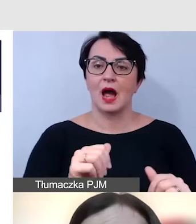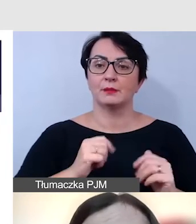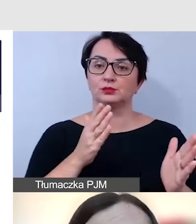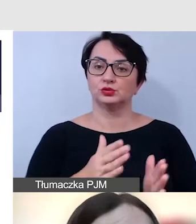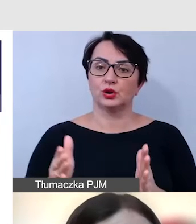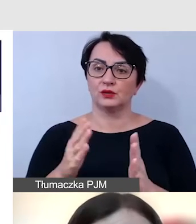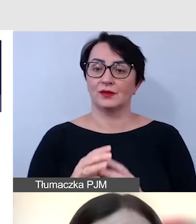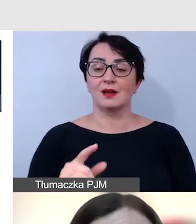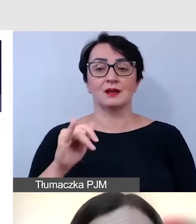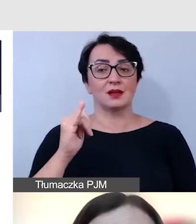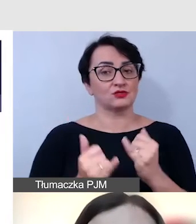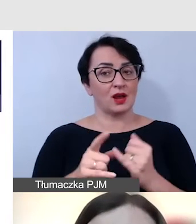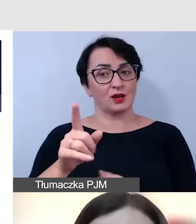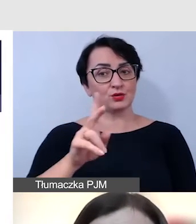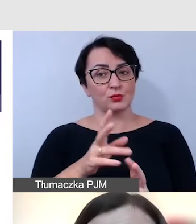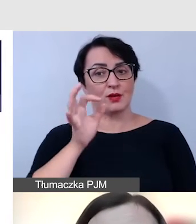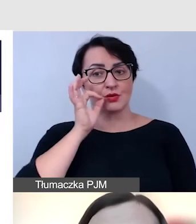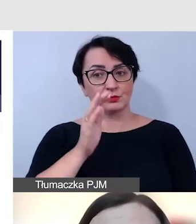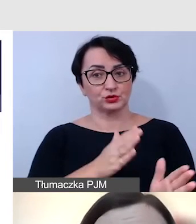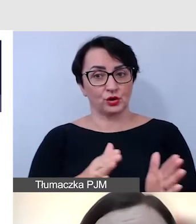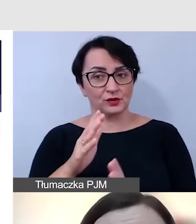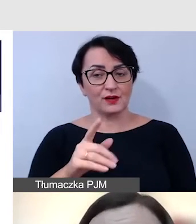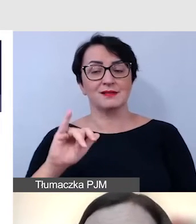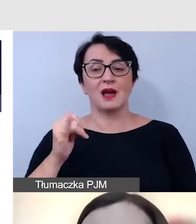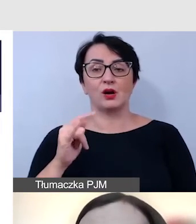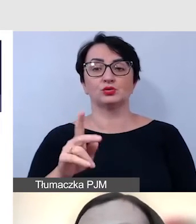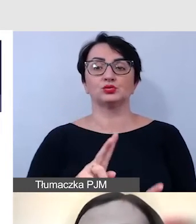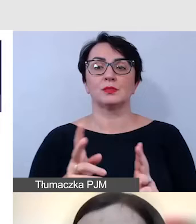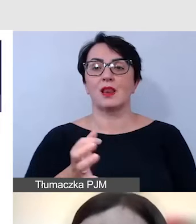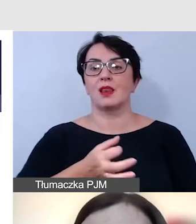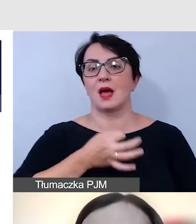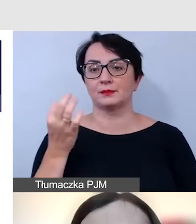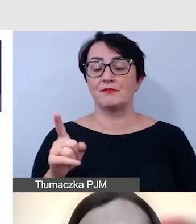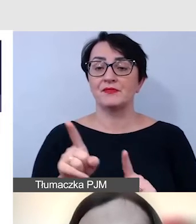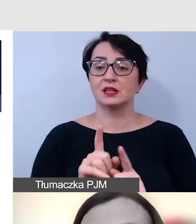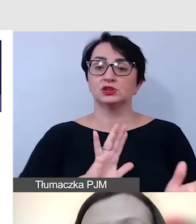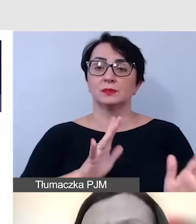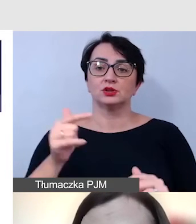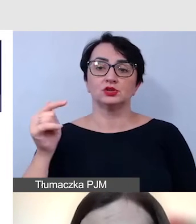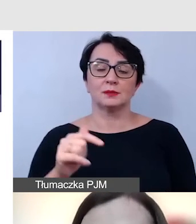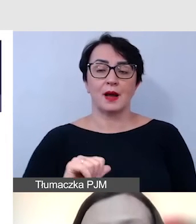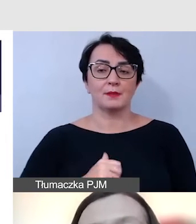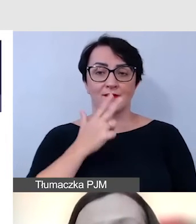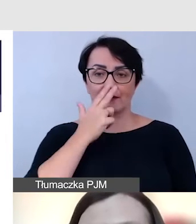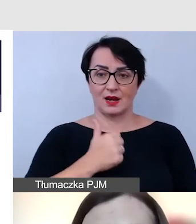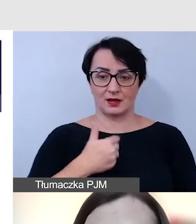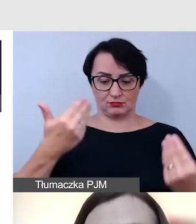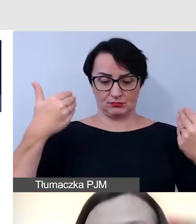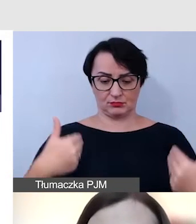przygotowany, tym lepsza jakość tłumaczenia. Dbamy o to, by tłumacz był widoczny. Dotyczy to zarówno